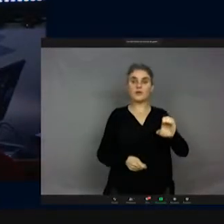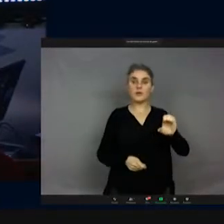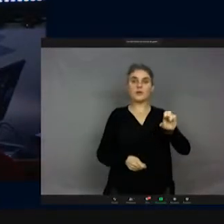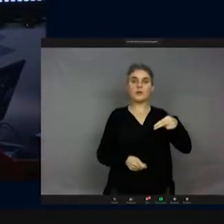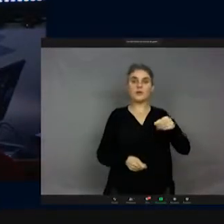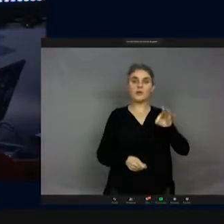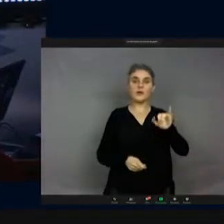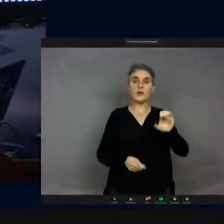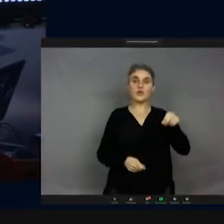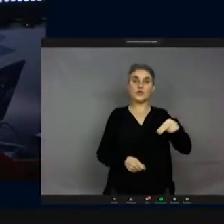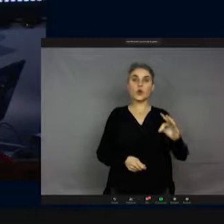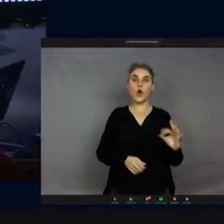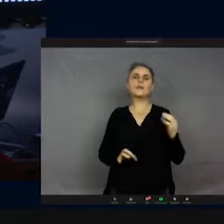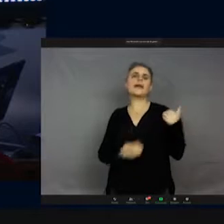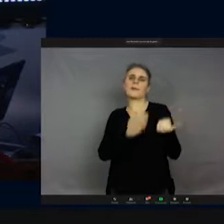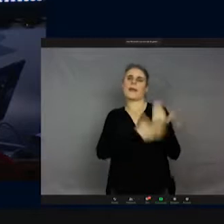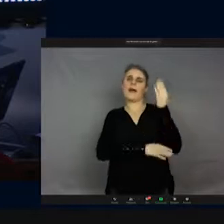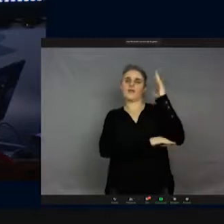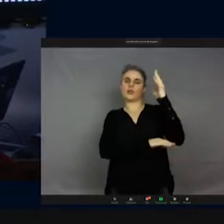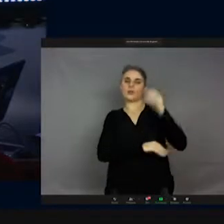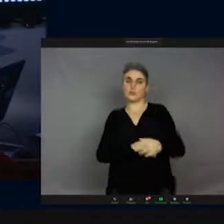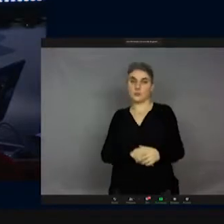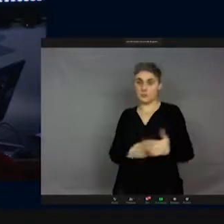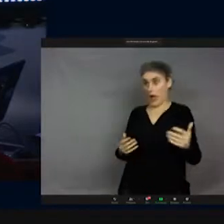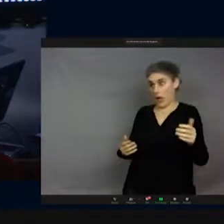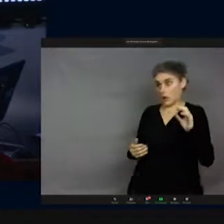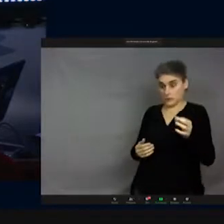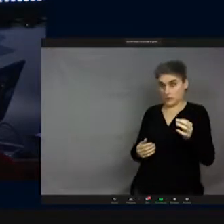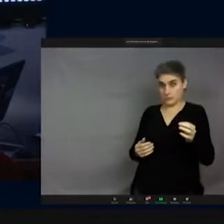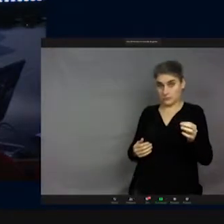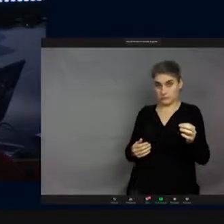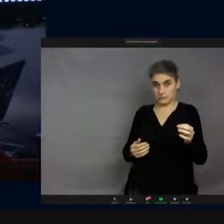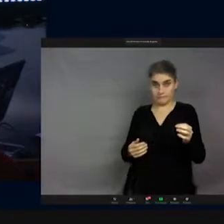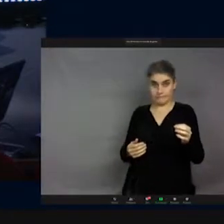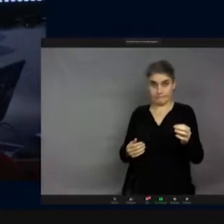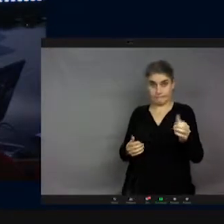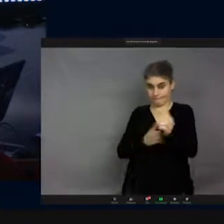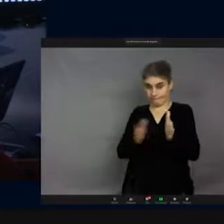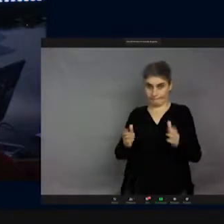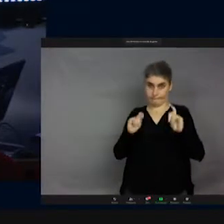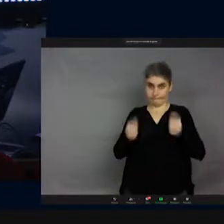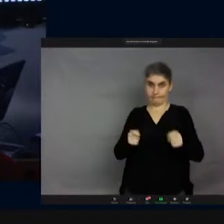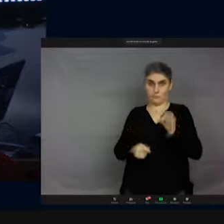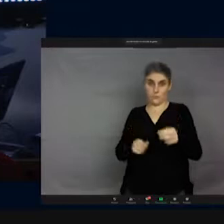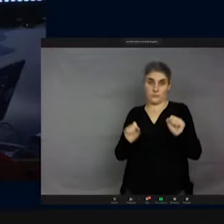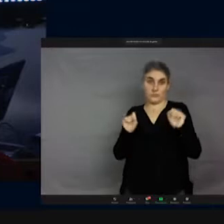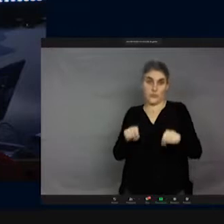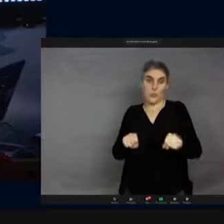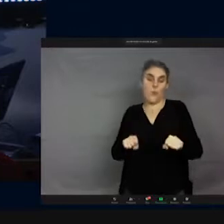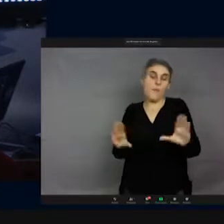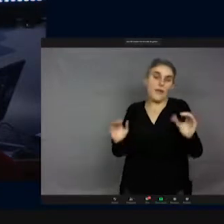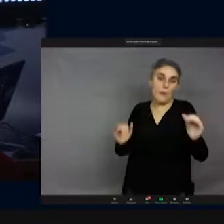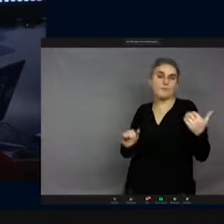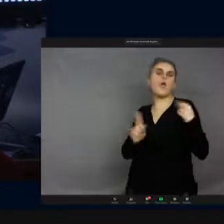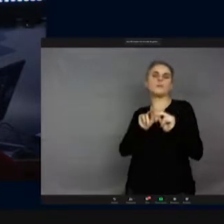classés dedans. Oui. sont classés dedans. Maintenant, avec les réserves qu'on a